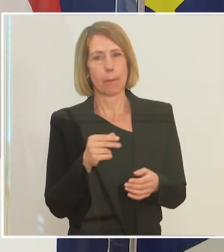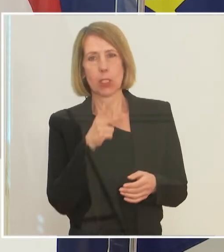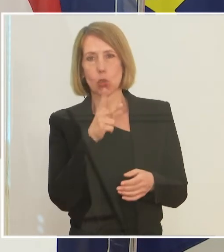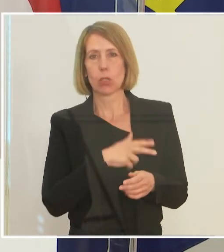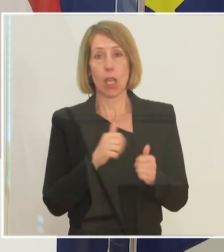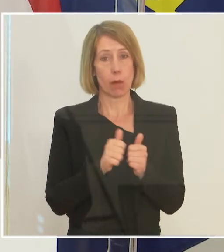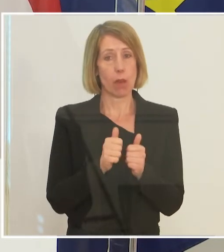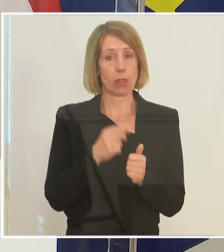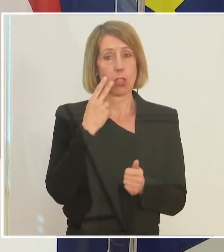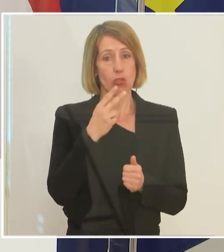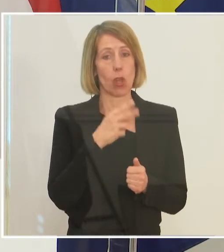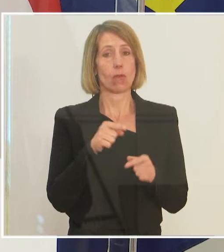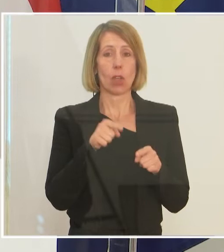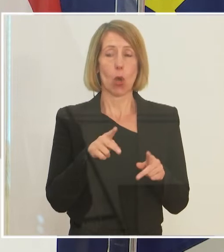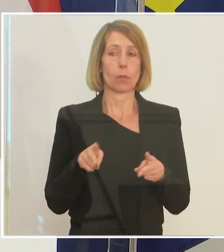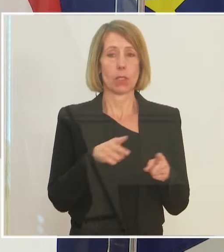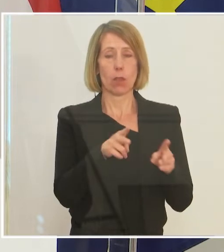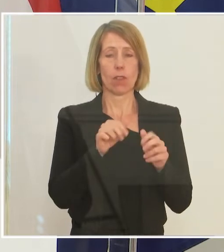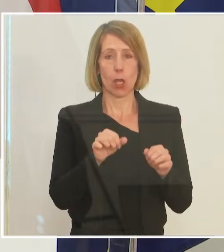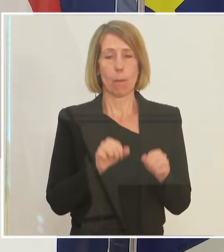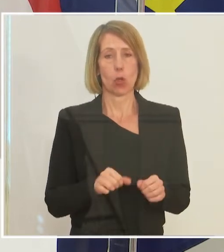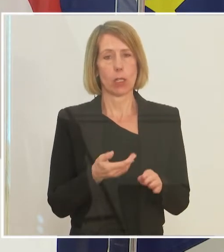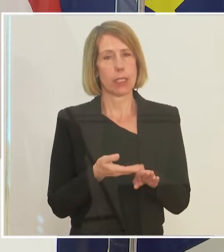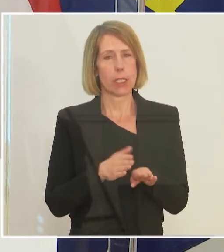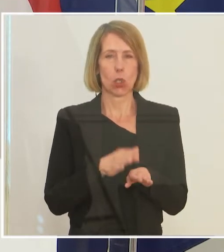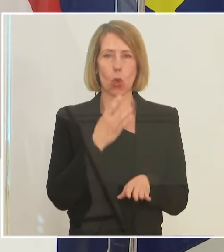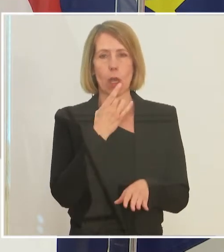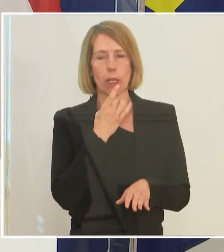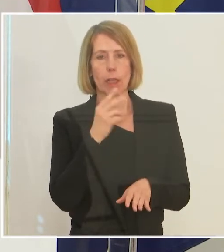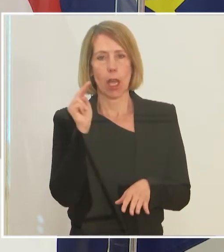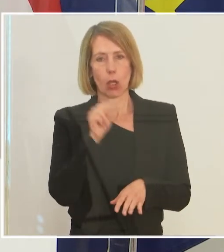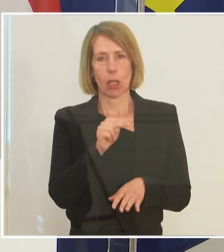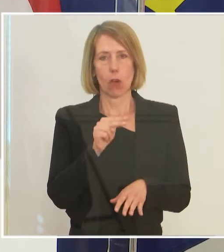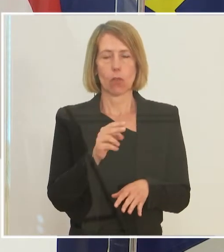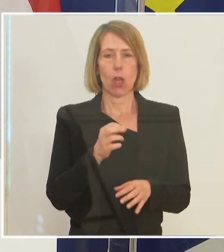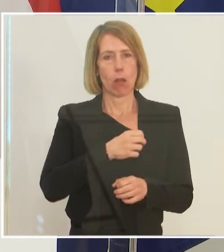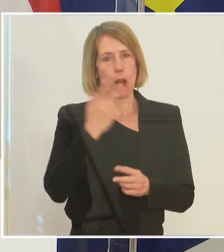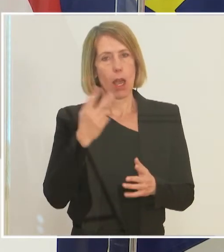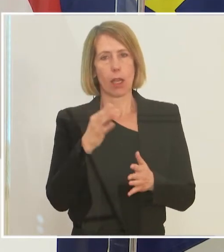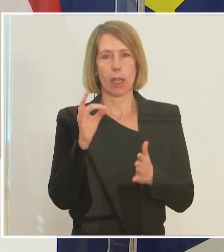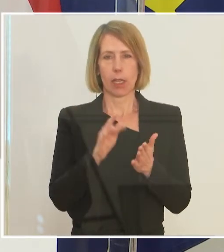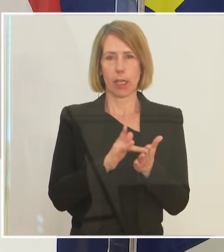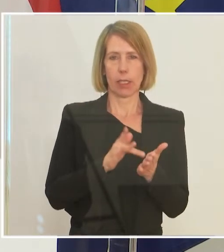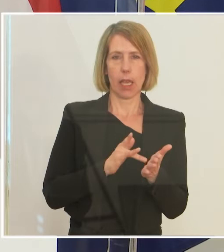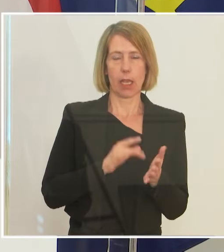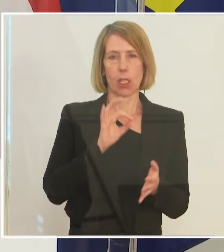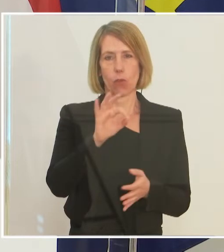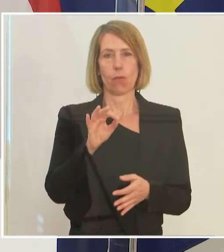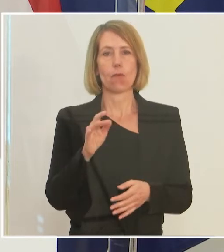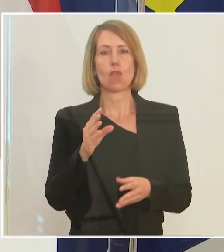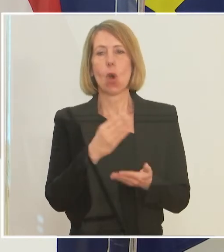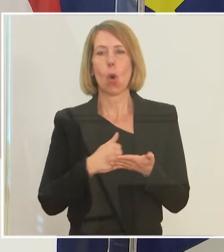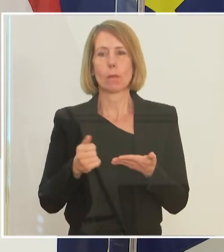gemeinsamer Weg ist, ob man genauer drauf schaut und noch klarere Kriterien festlegt, wie im Zusammenhang mit dem Umsatz zum Beispiel